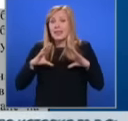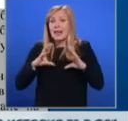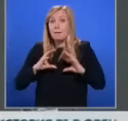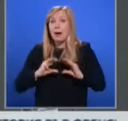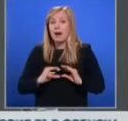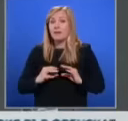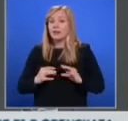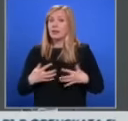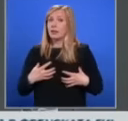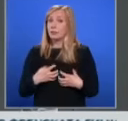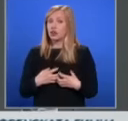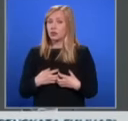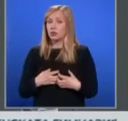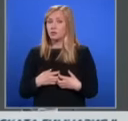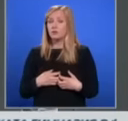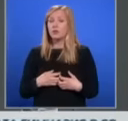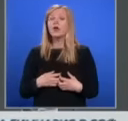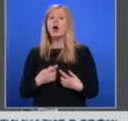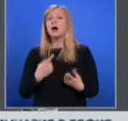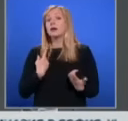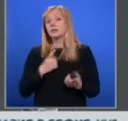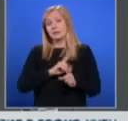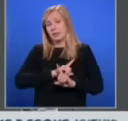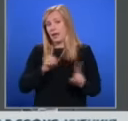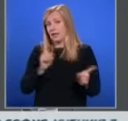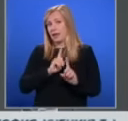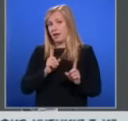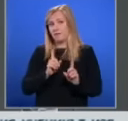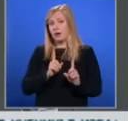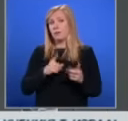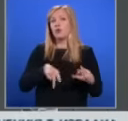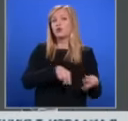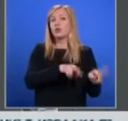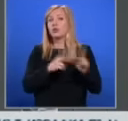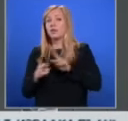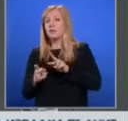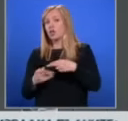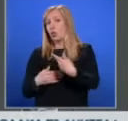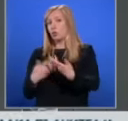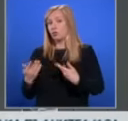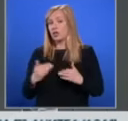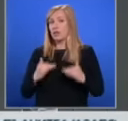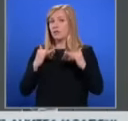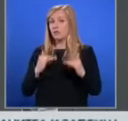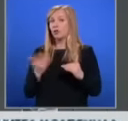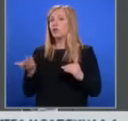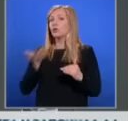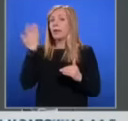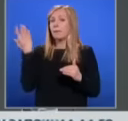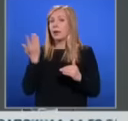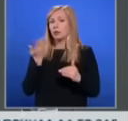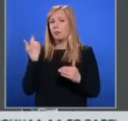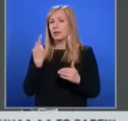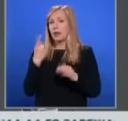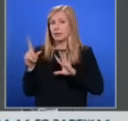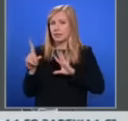но при условия. Тя обаче не трябва да бъде такава, която просто връща отношенията на нивото, на което те бяха допреди